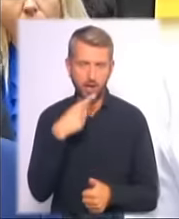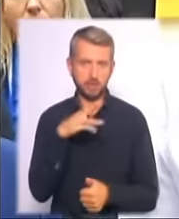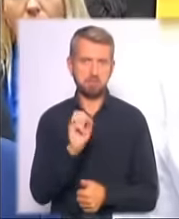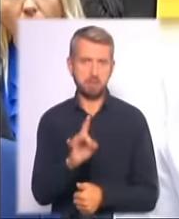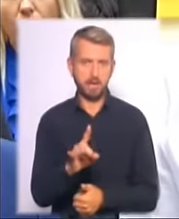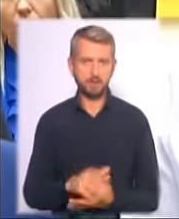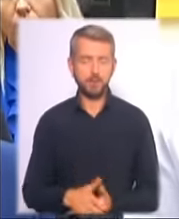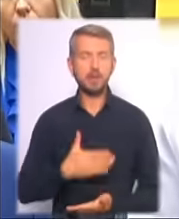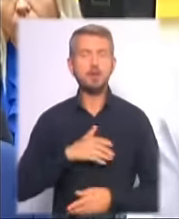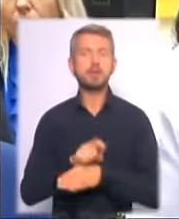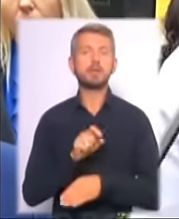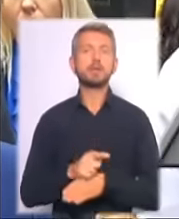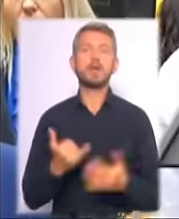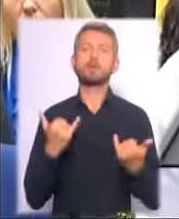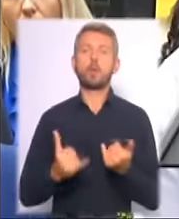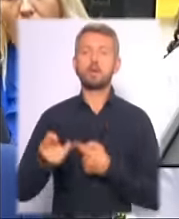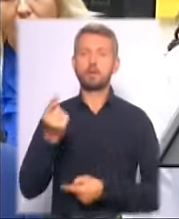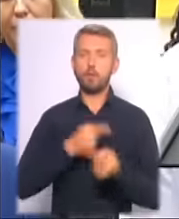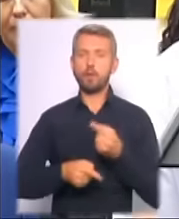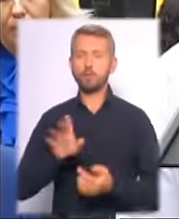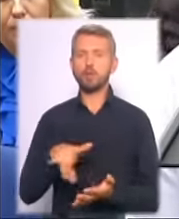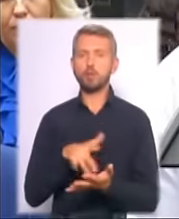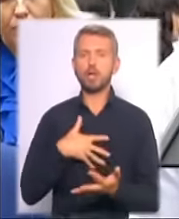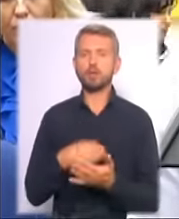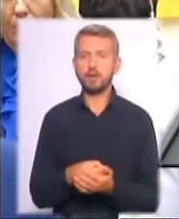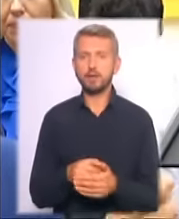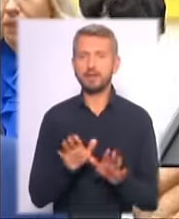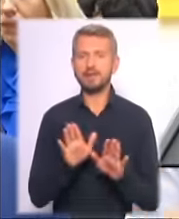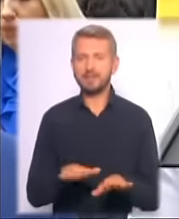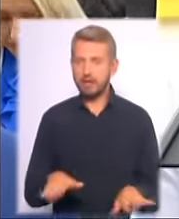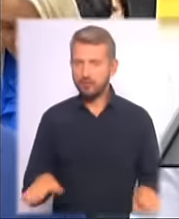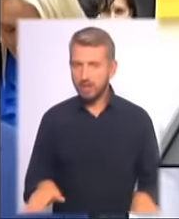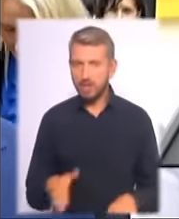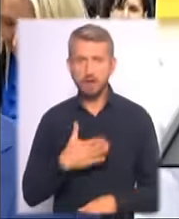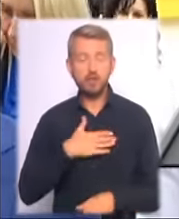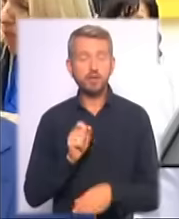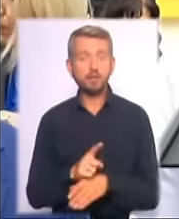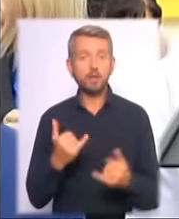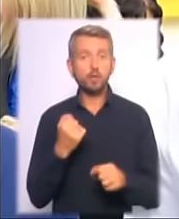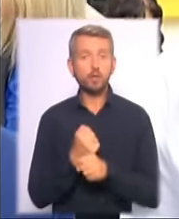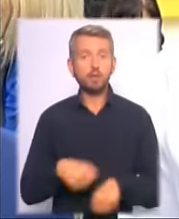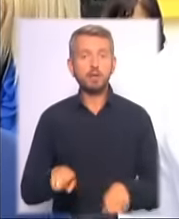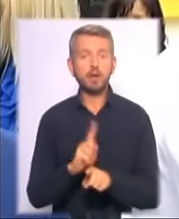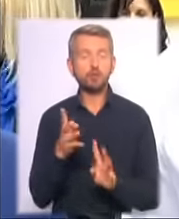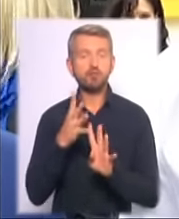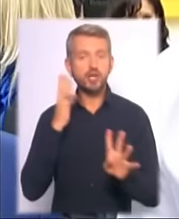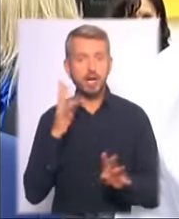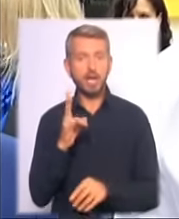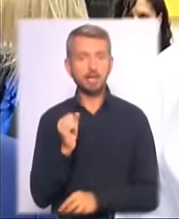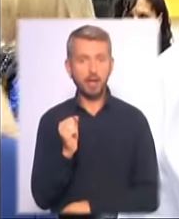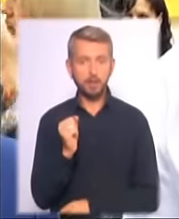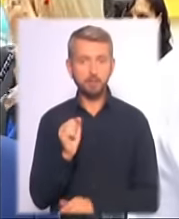Наше завдання сьогодні – повернути в комунальну власність дітячі садки. Наше завдання сьогодні – зробити так, щоб черги в